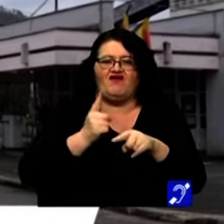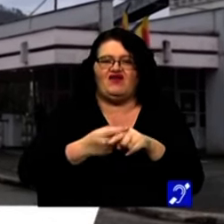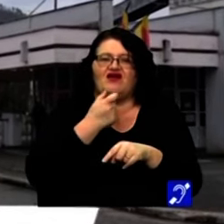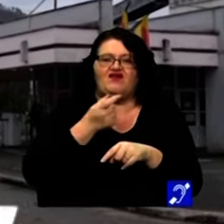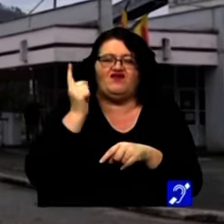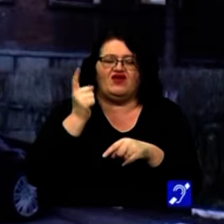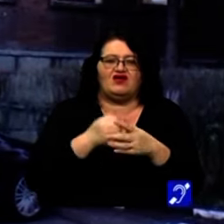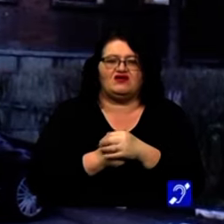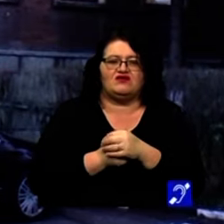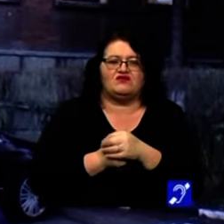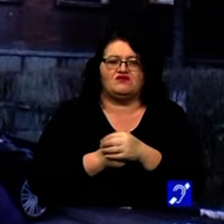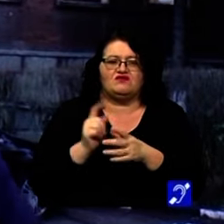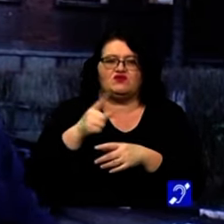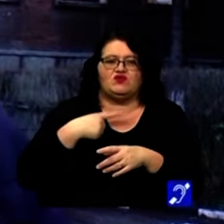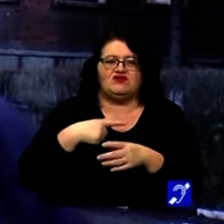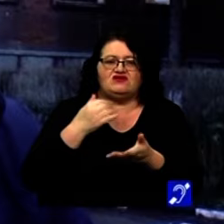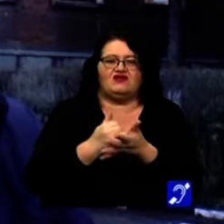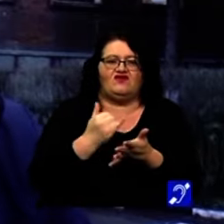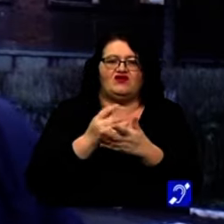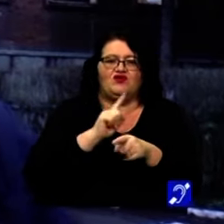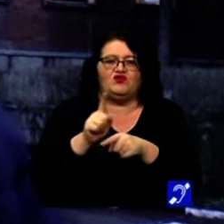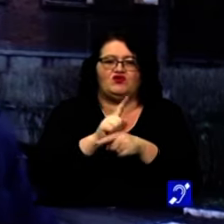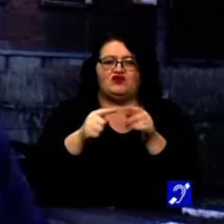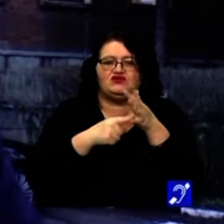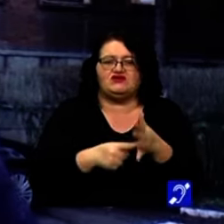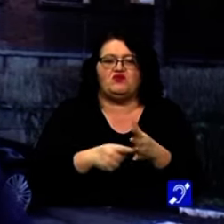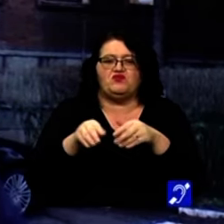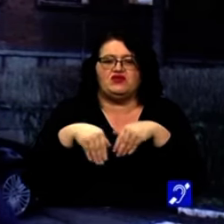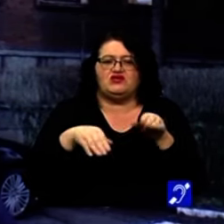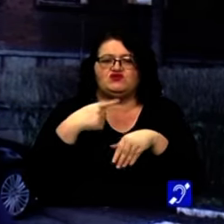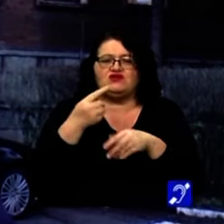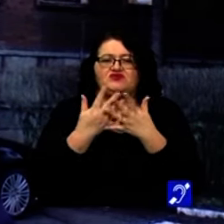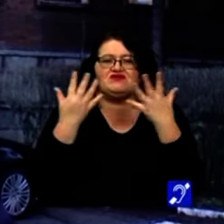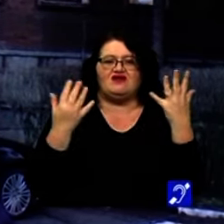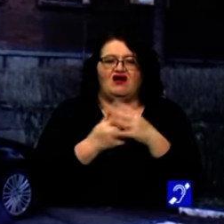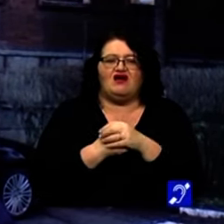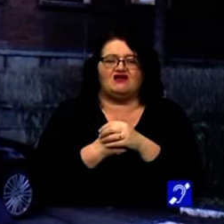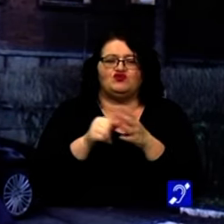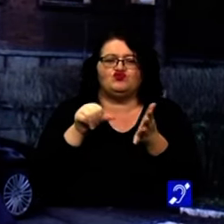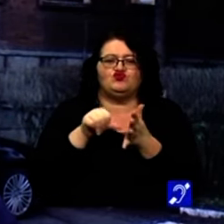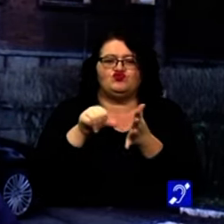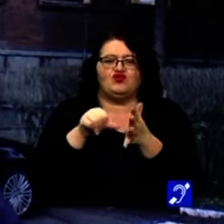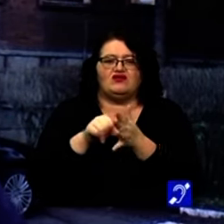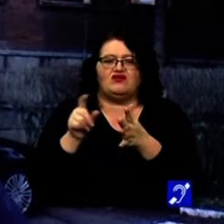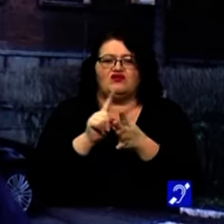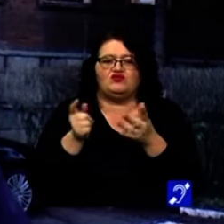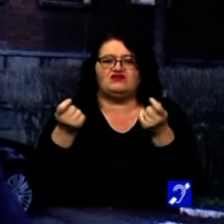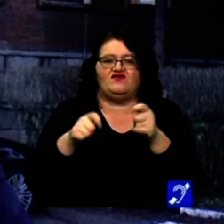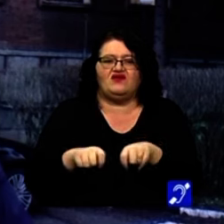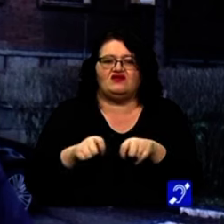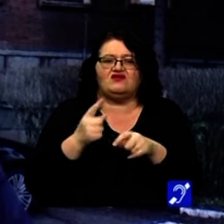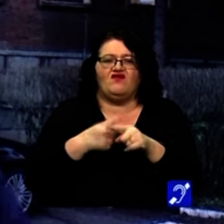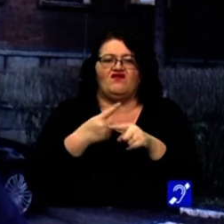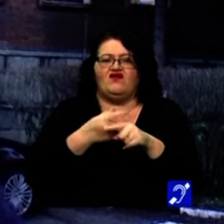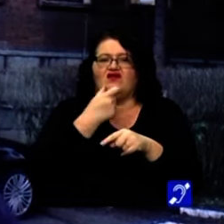Nu sunt adevărate lucrurile acestea, domnul ministru l-a spus foarte clar. Termocentrala nu se va tăia la fier vechi,